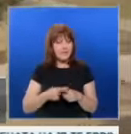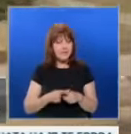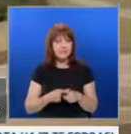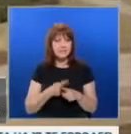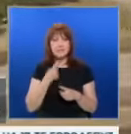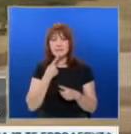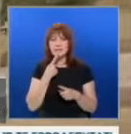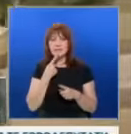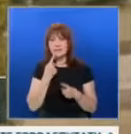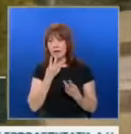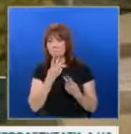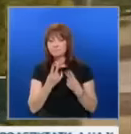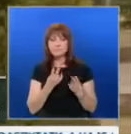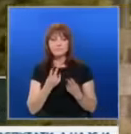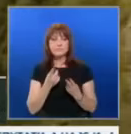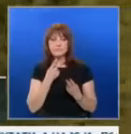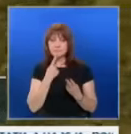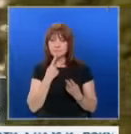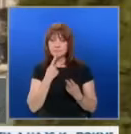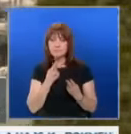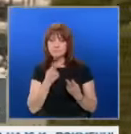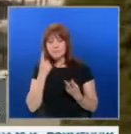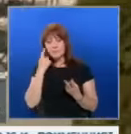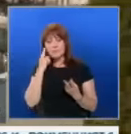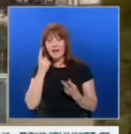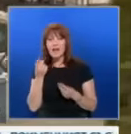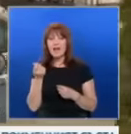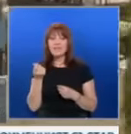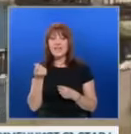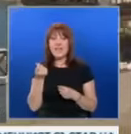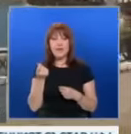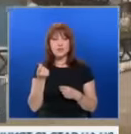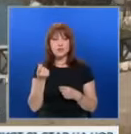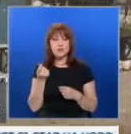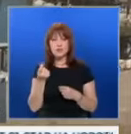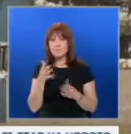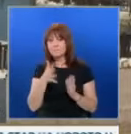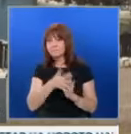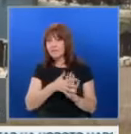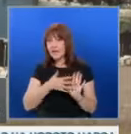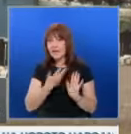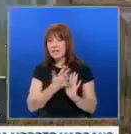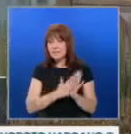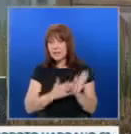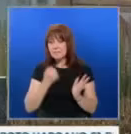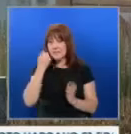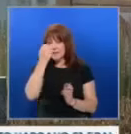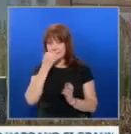наличие на финансови схеми и измами.